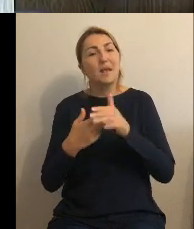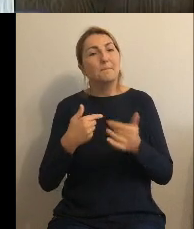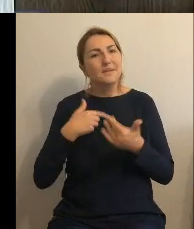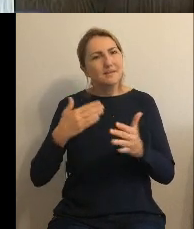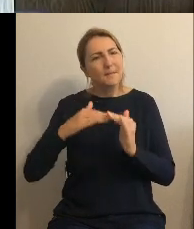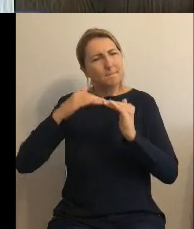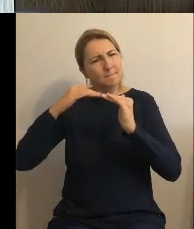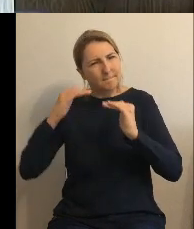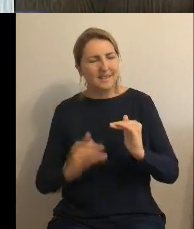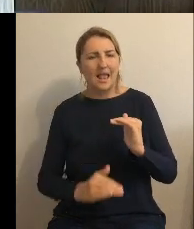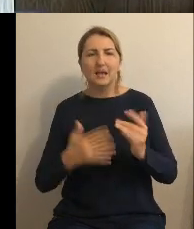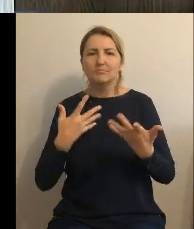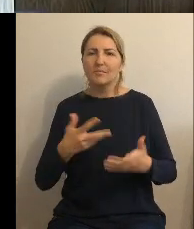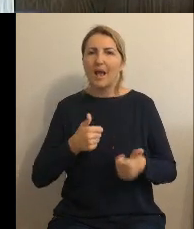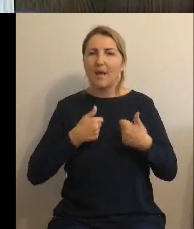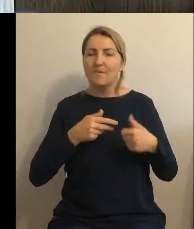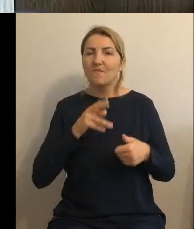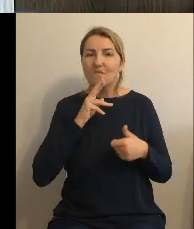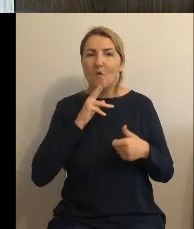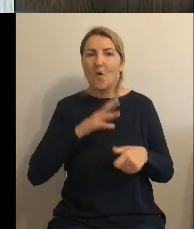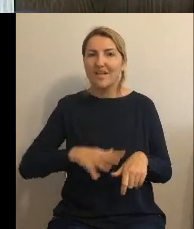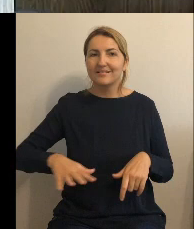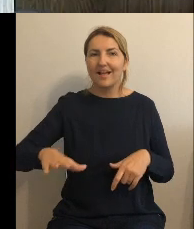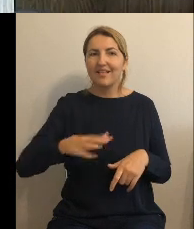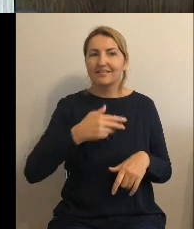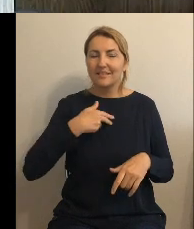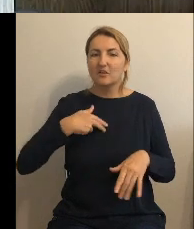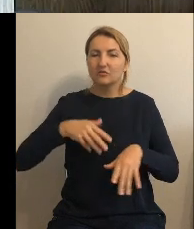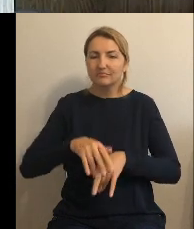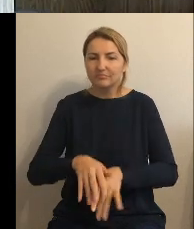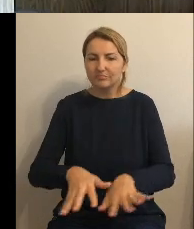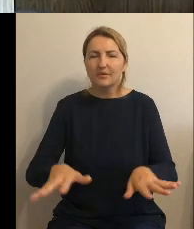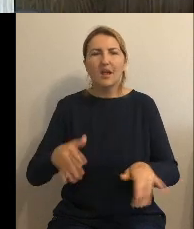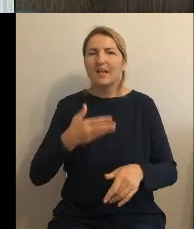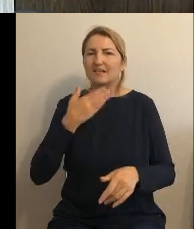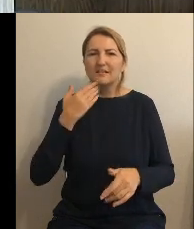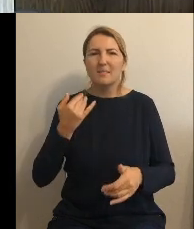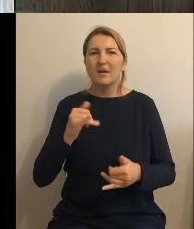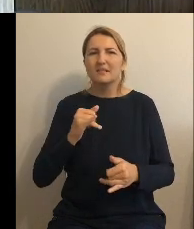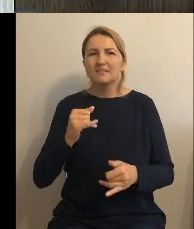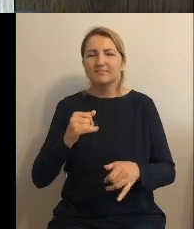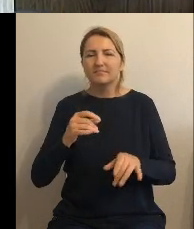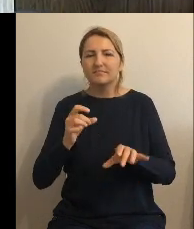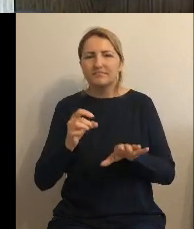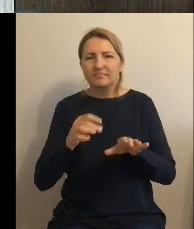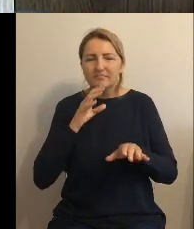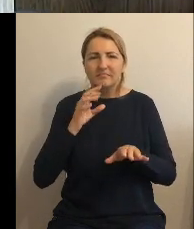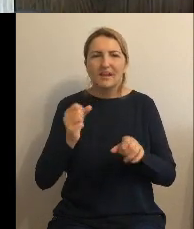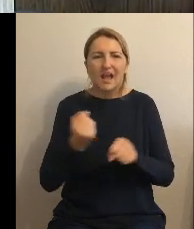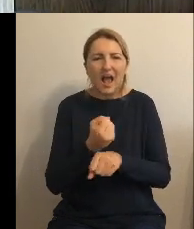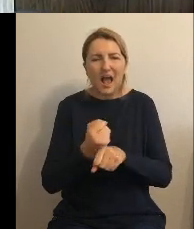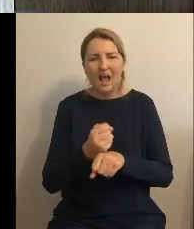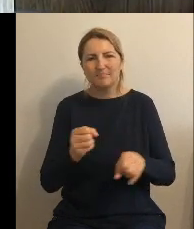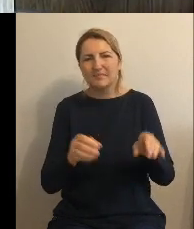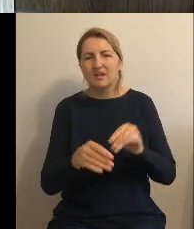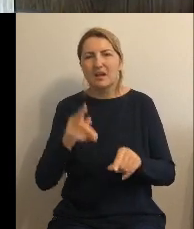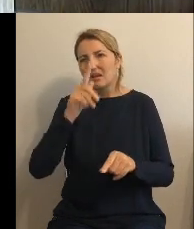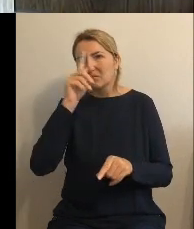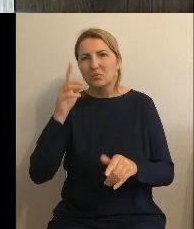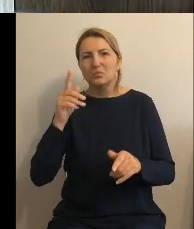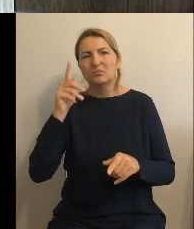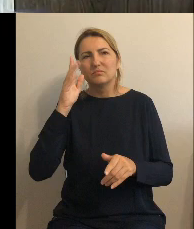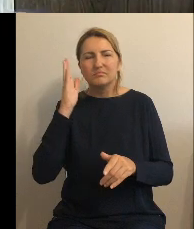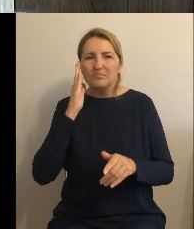sieci, nie powodowała odkładania się tych osadów, które się gdzieś tam potem zrywają. Mieszkańcy przychodzą z brudnymi filtrami,